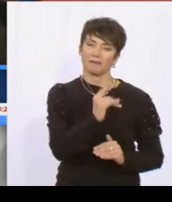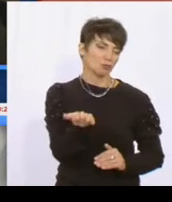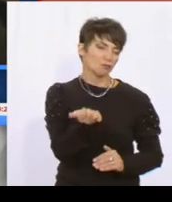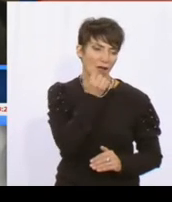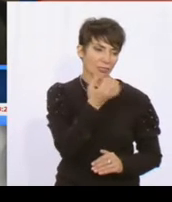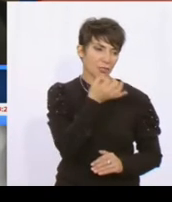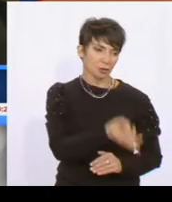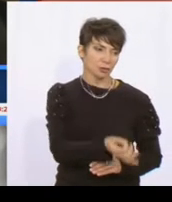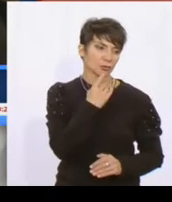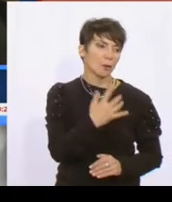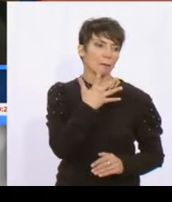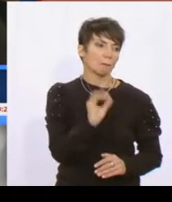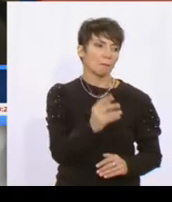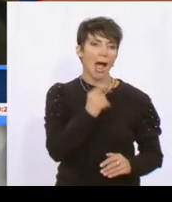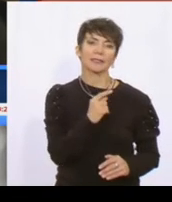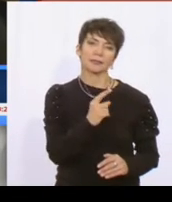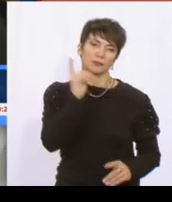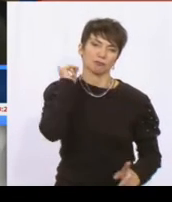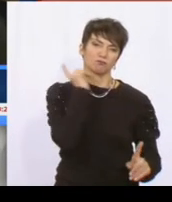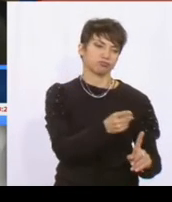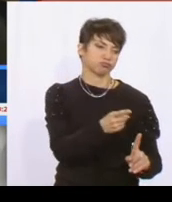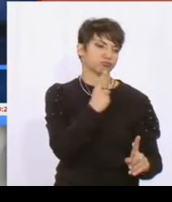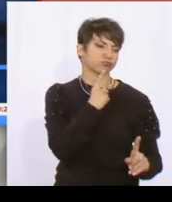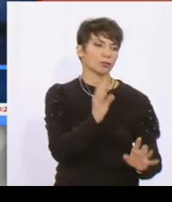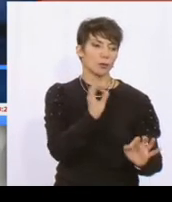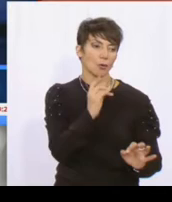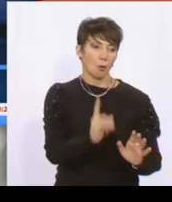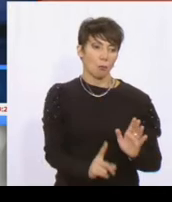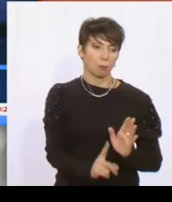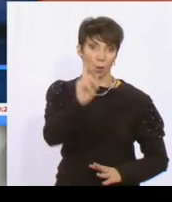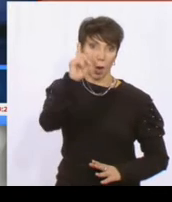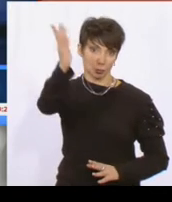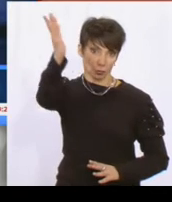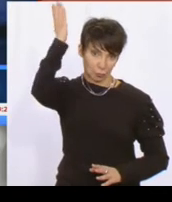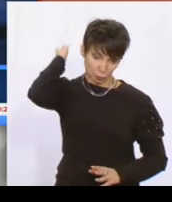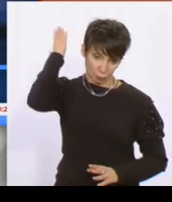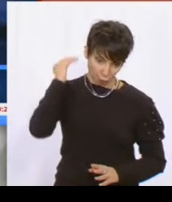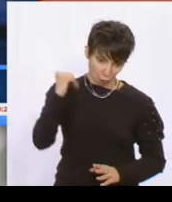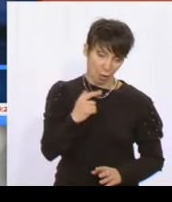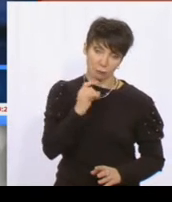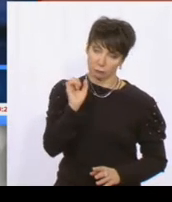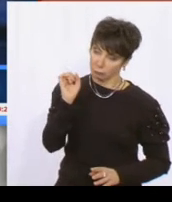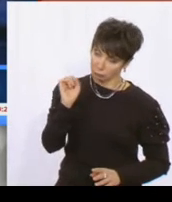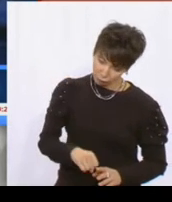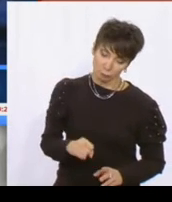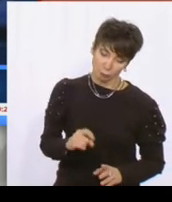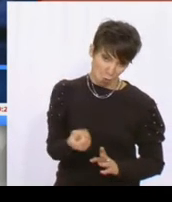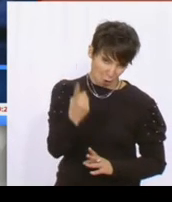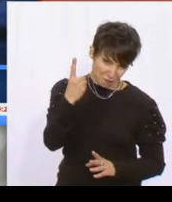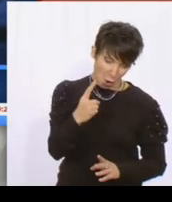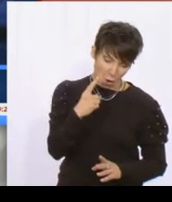οποία είχε ανασταλεί η πρωτόδικη καταδίκη του Πατέλη. Σας θυμίζω, είχε καταδικαστεί